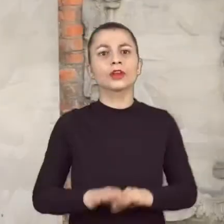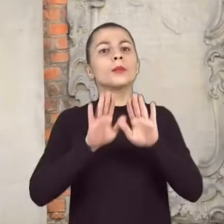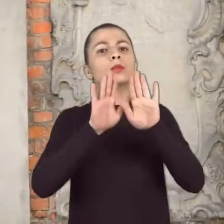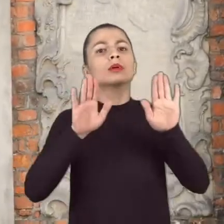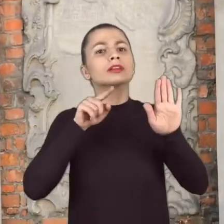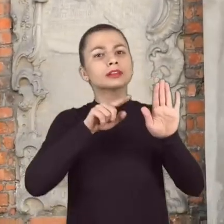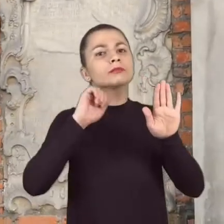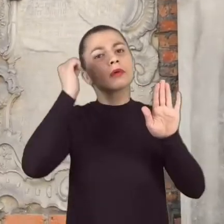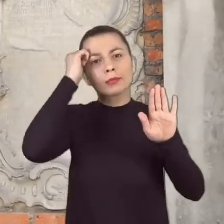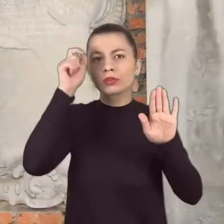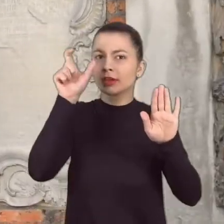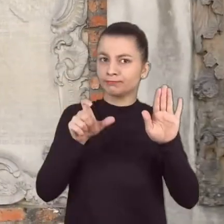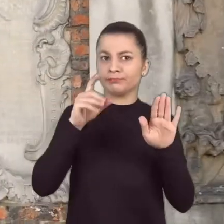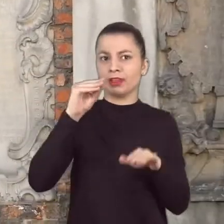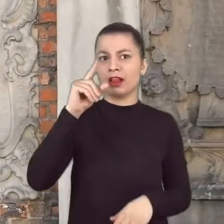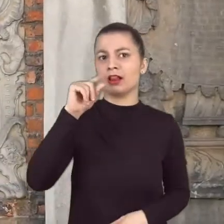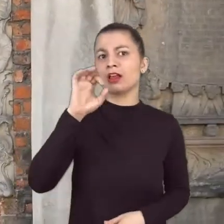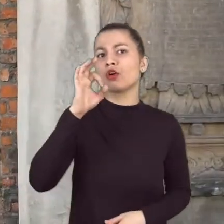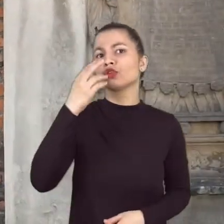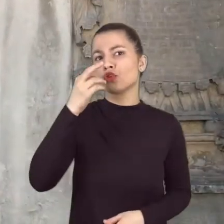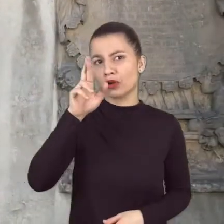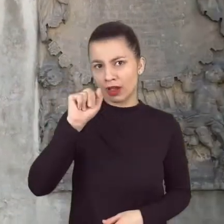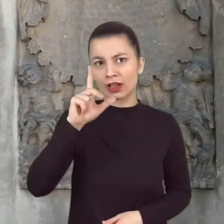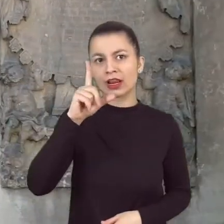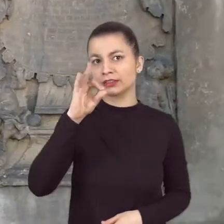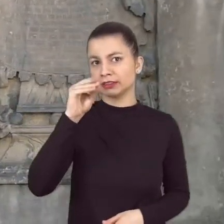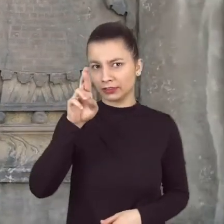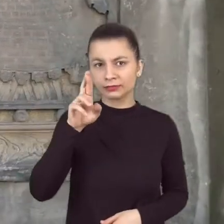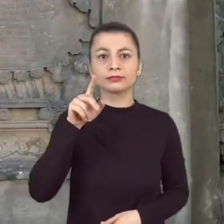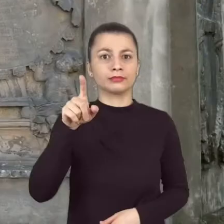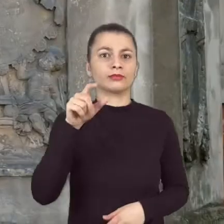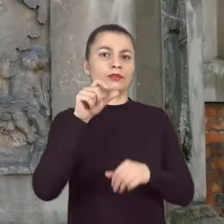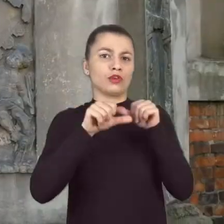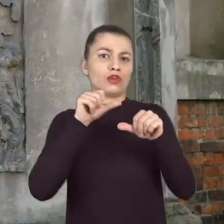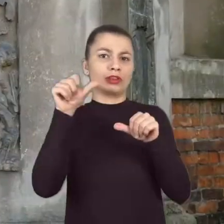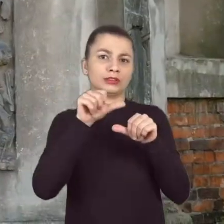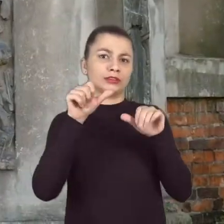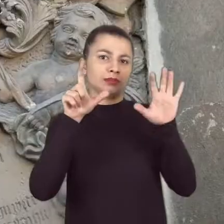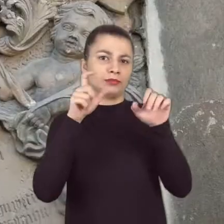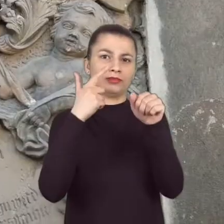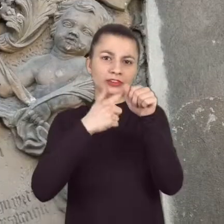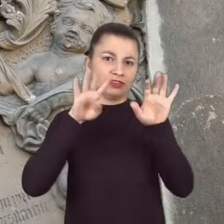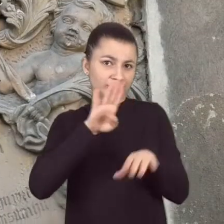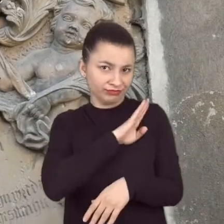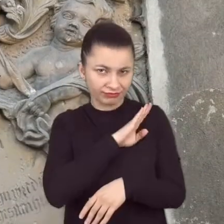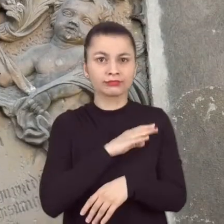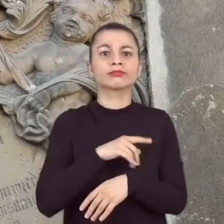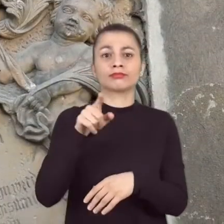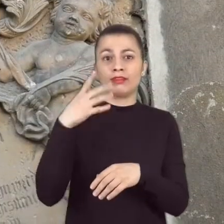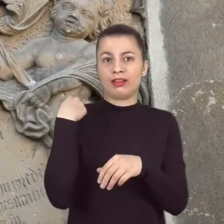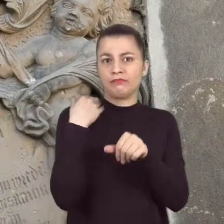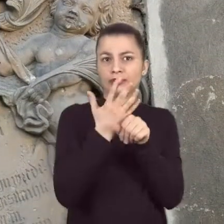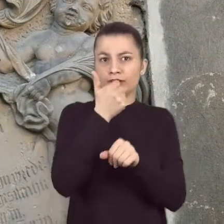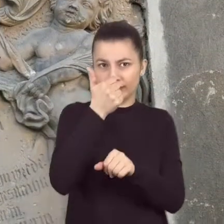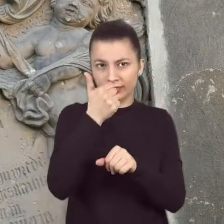Na płycie upamiętniającej Eleonorę Klezel, zmarłą w 1729 roku,